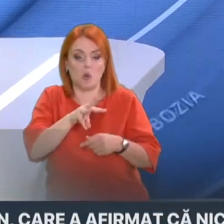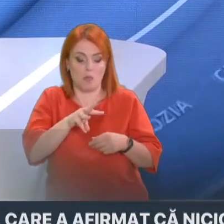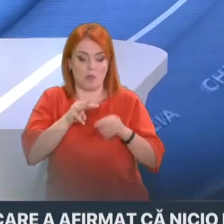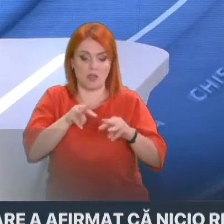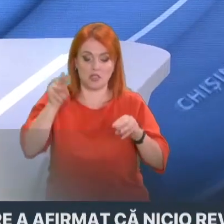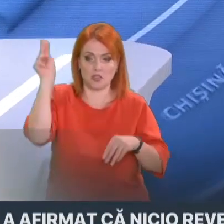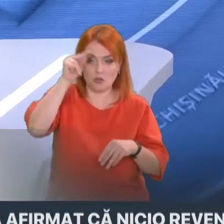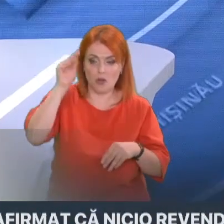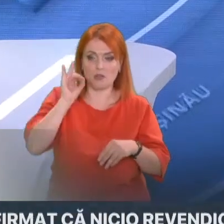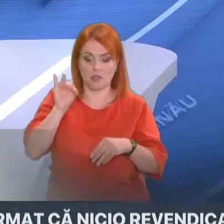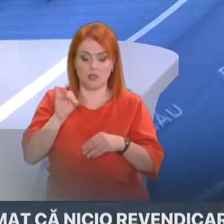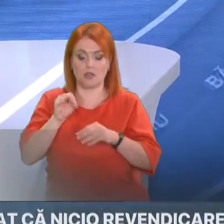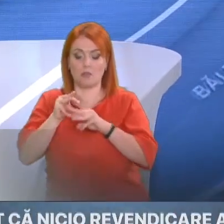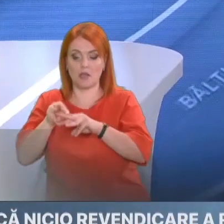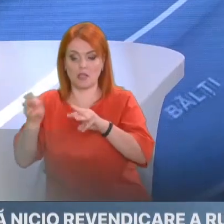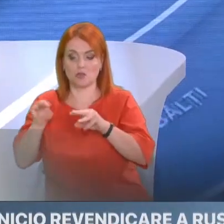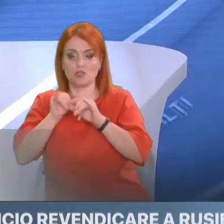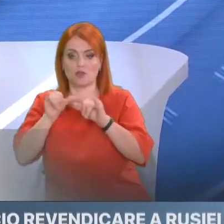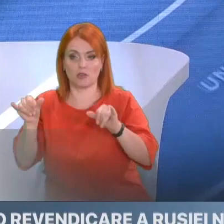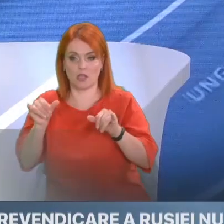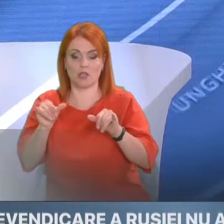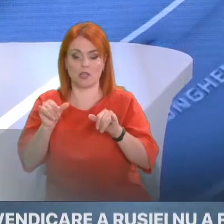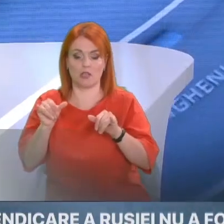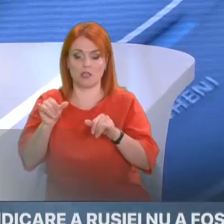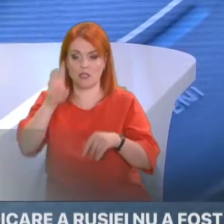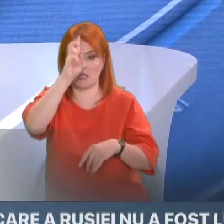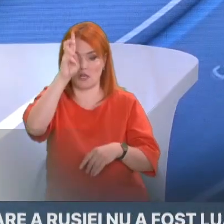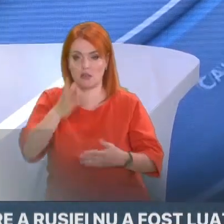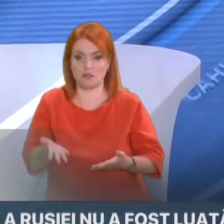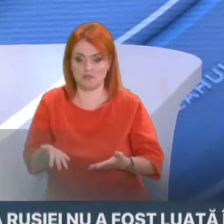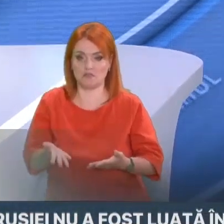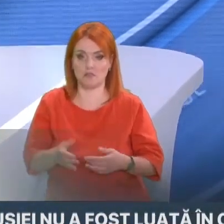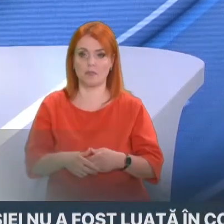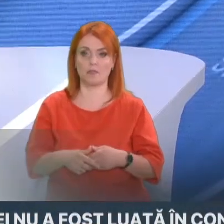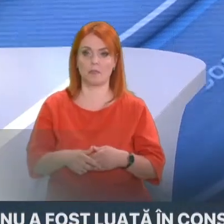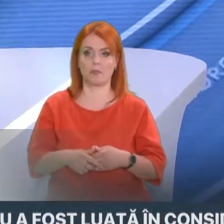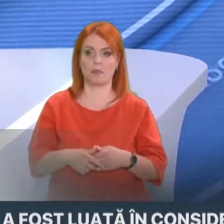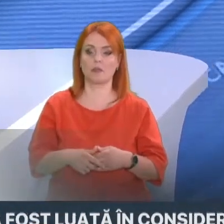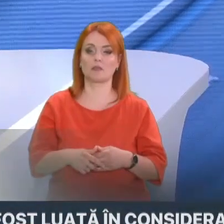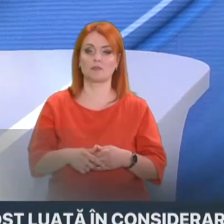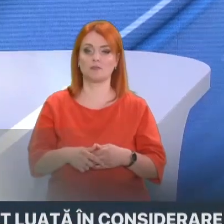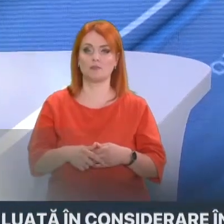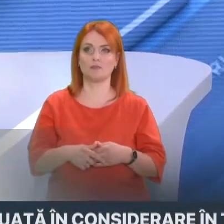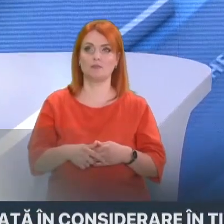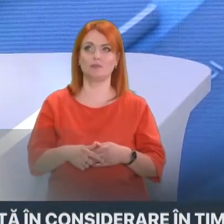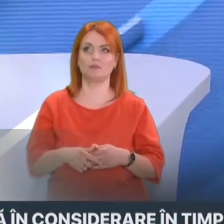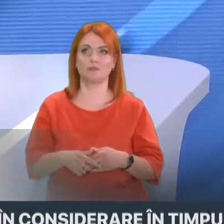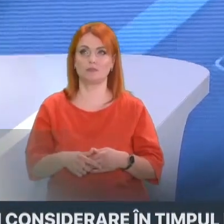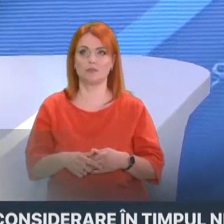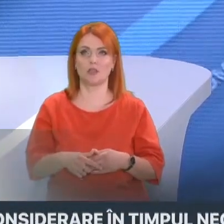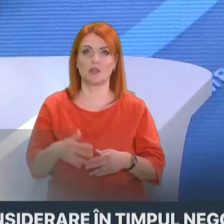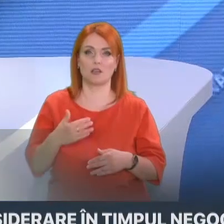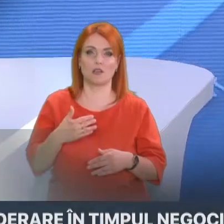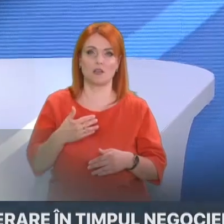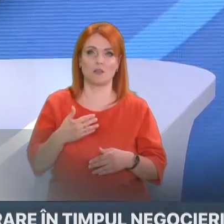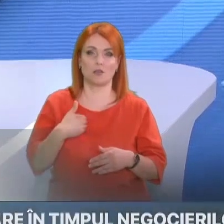Eu cred că evenimentul de la aeroport a avut, hai să spunem așa, o greutate atunci